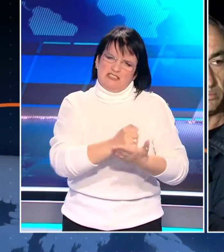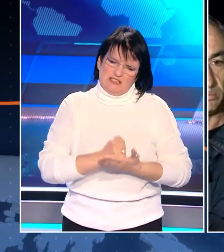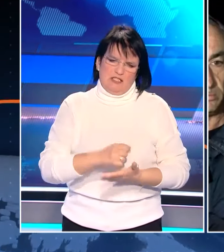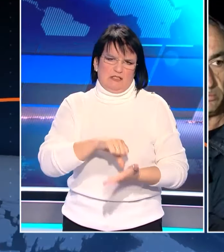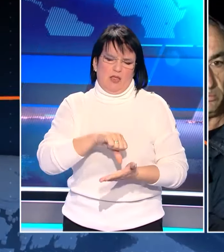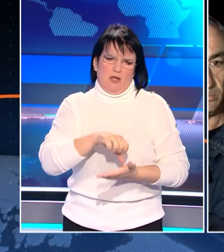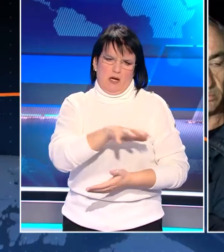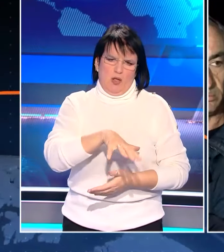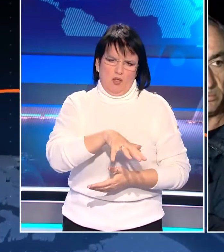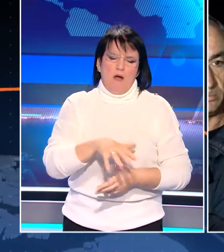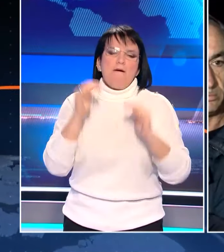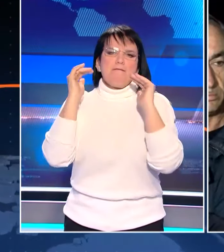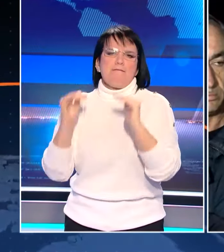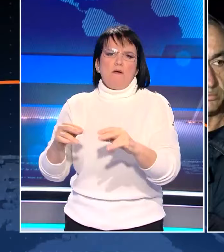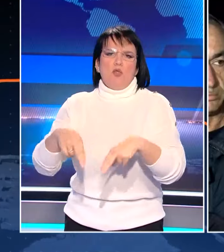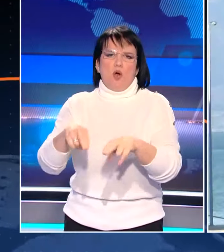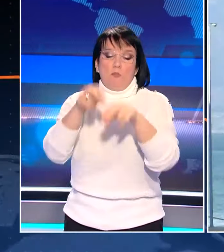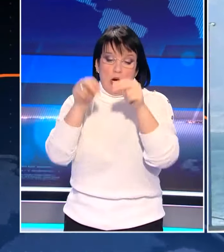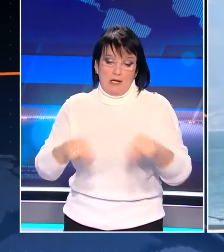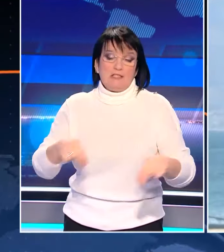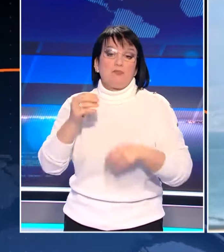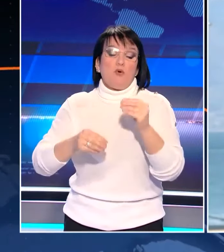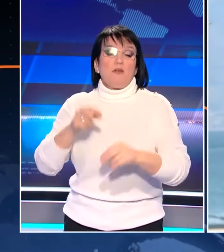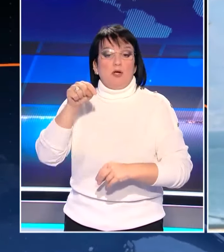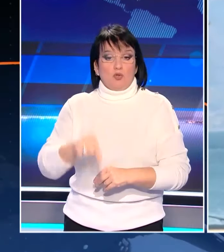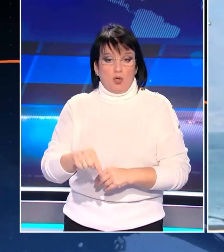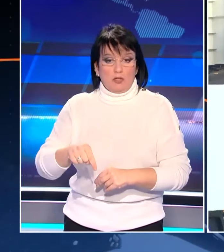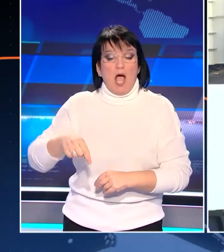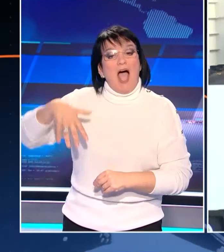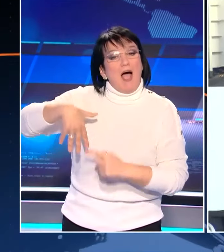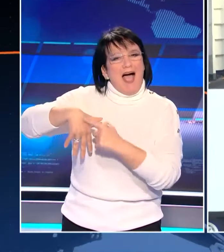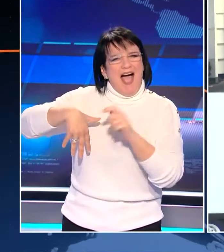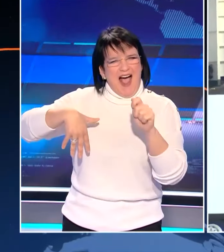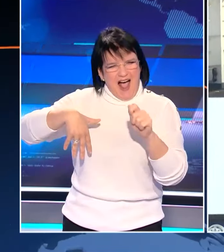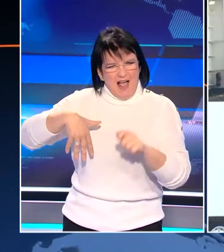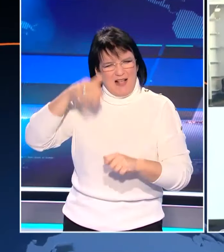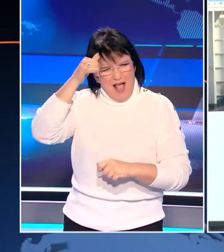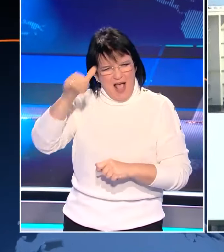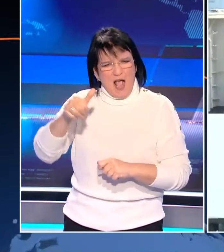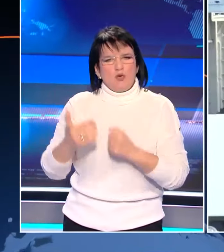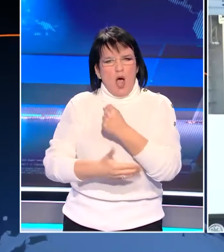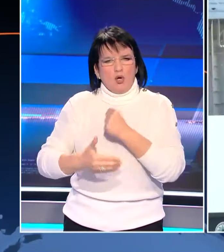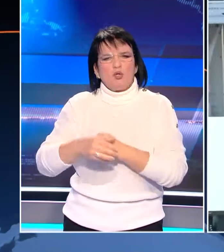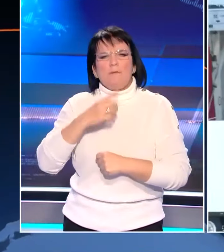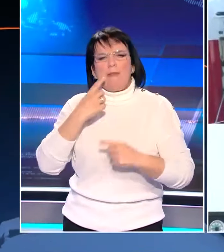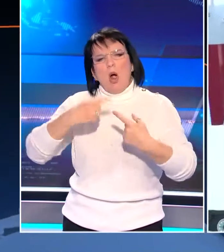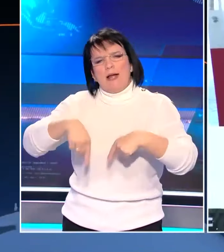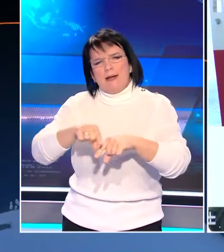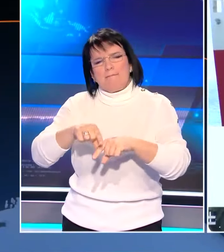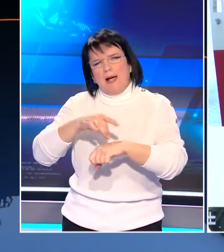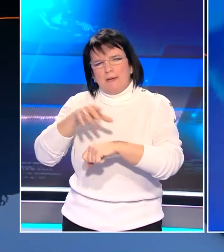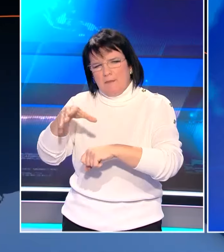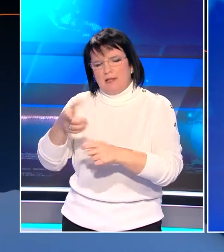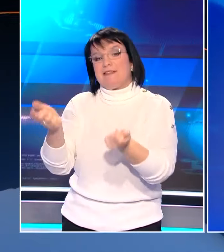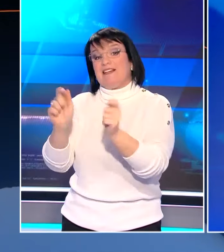Δεν μπορούμε να φύγουμε από τον δρόμο αν δεν λειτουργούν τα προβλήματα. Οι αγρότες της Αχαΐας εξετάζουν το ενδεχόμενο να αποκλείσουν τη Δευτέρα το λιμάνι της Πάτρας.